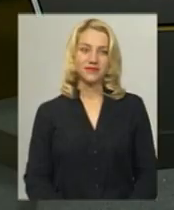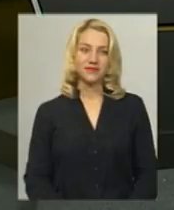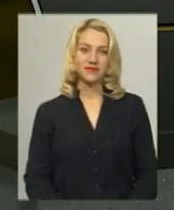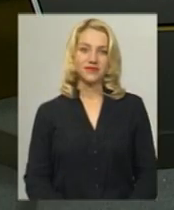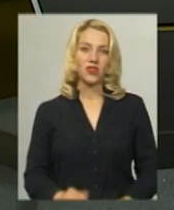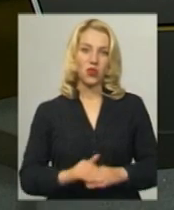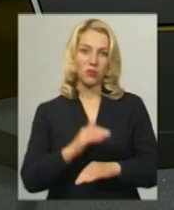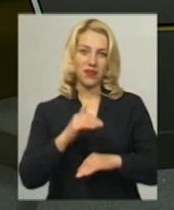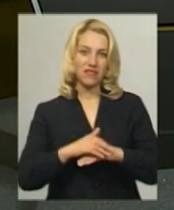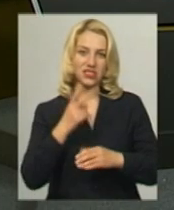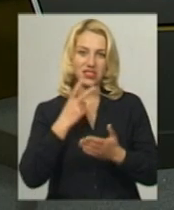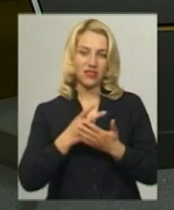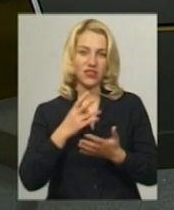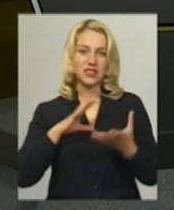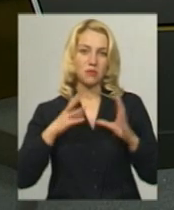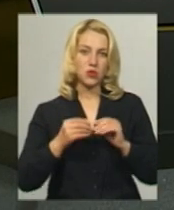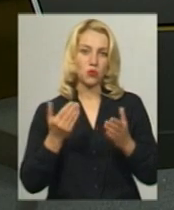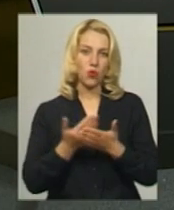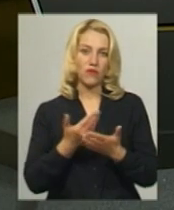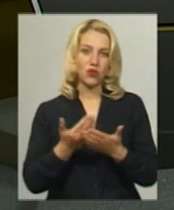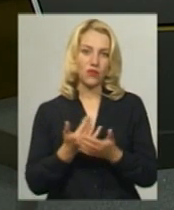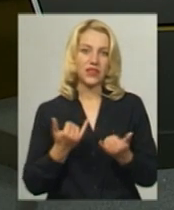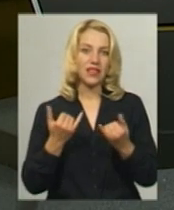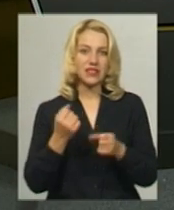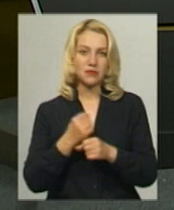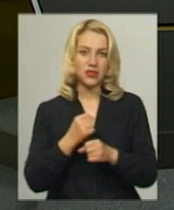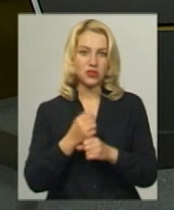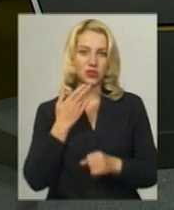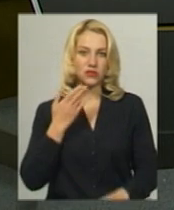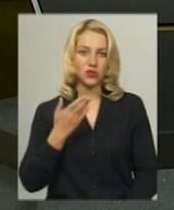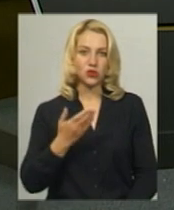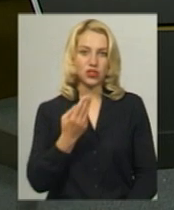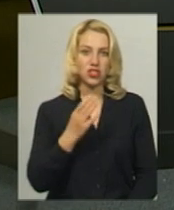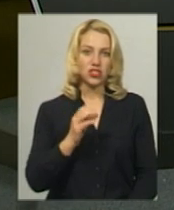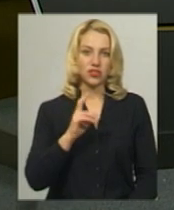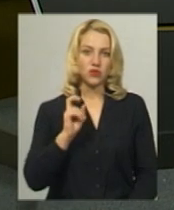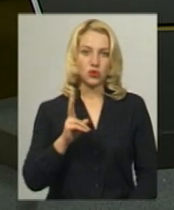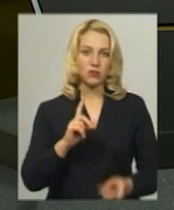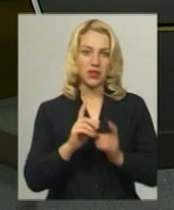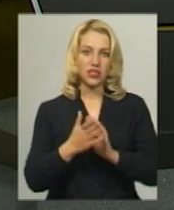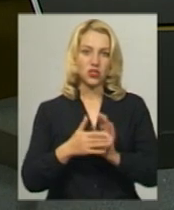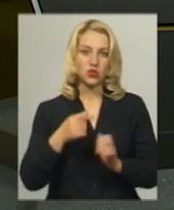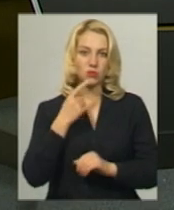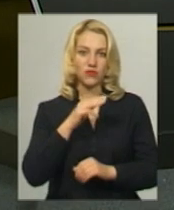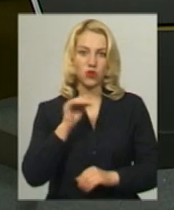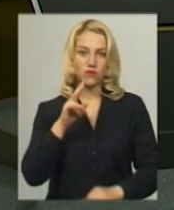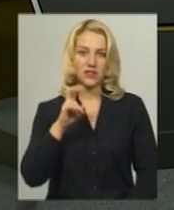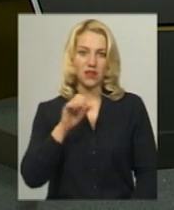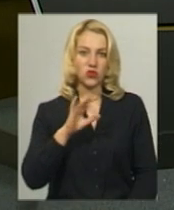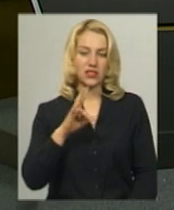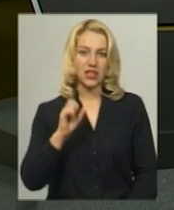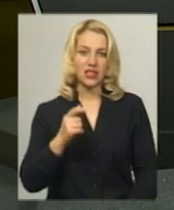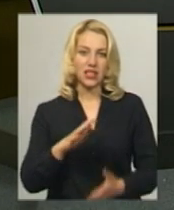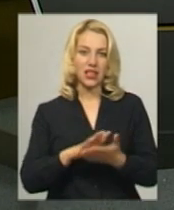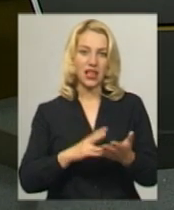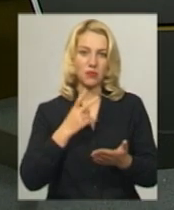Доброго вечора! Ви дивитесь підсумковий випуск новин. У студії для вас працює ведуча Катерина Шевчук. На жестову мову перекладає Оксана Фіновська.